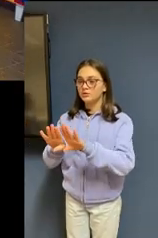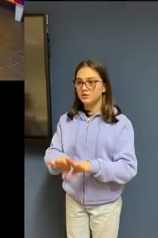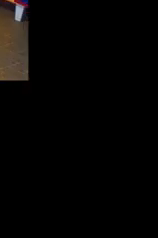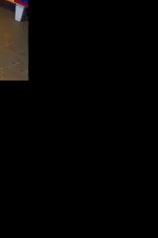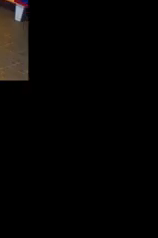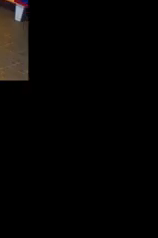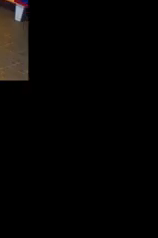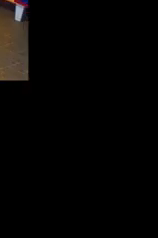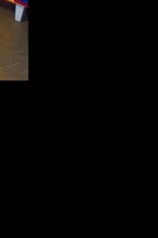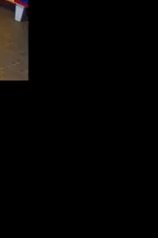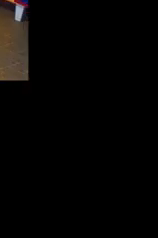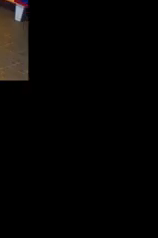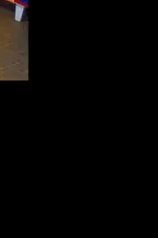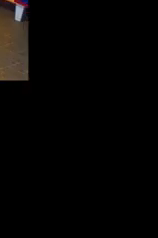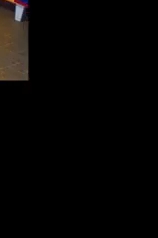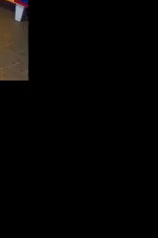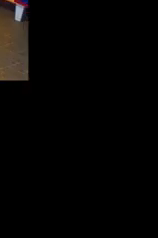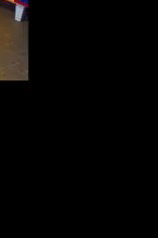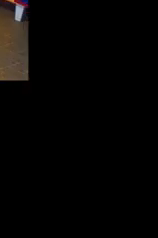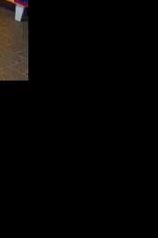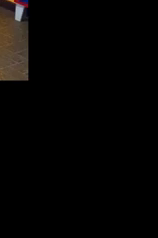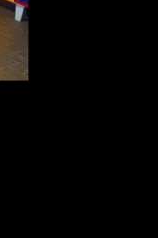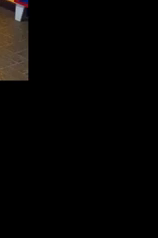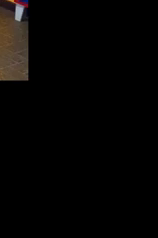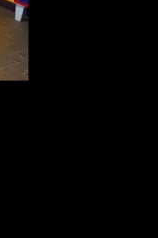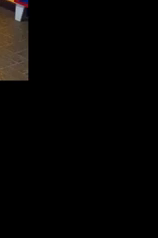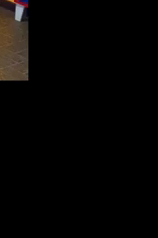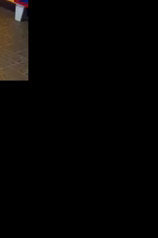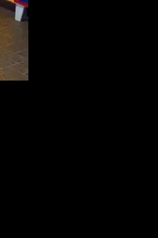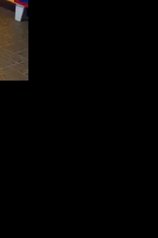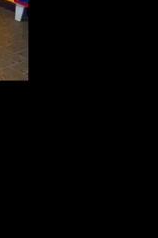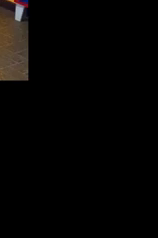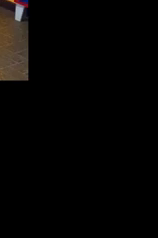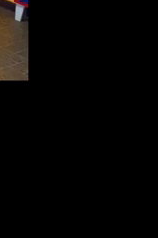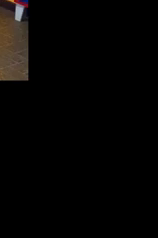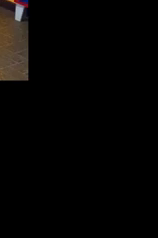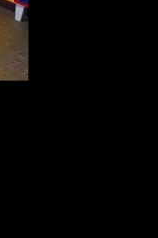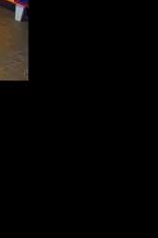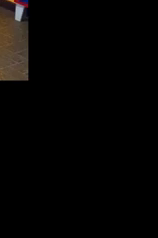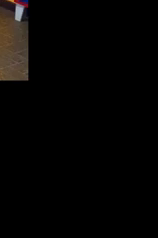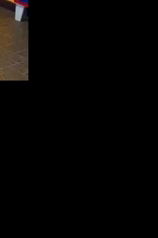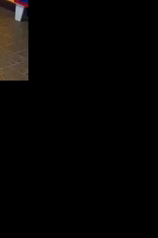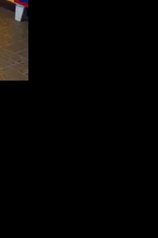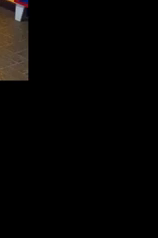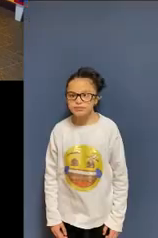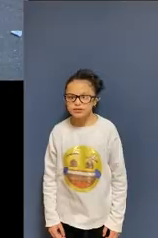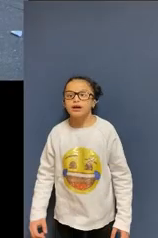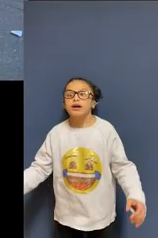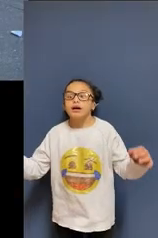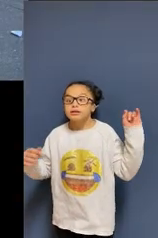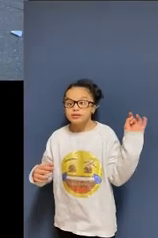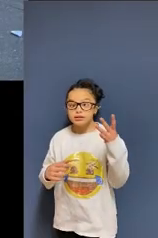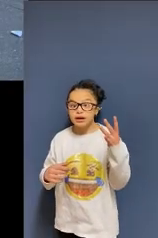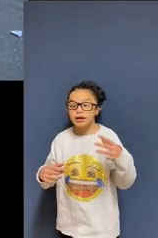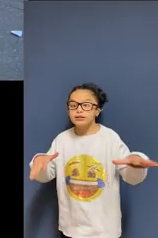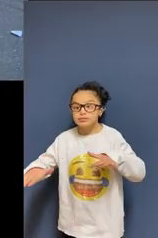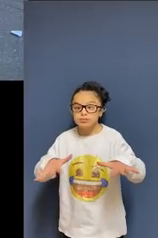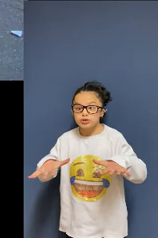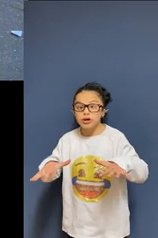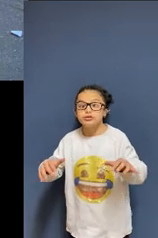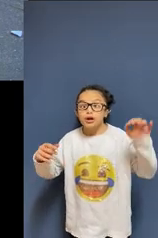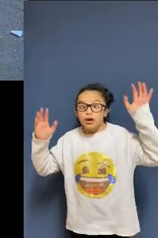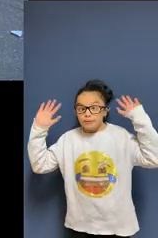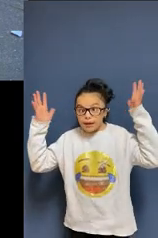e porte siano chiuse. Aiutare chiunque abbia delle disabilità fisiche di non agitarsi. In caso di terremoto